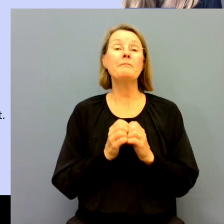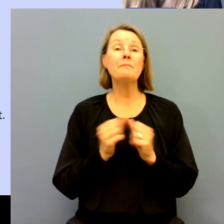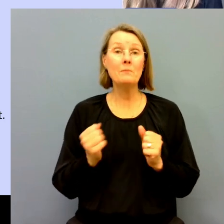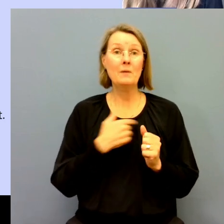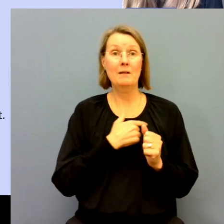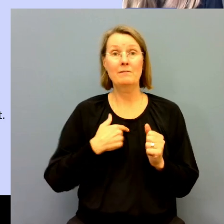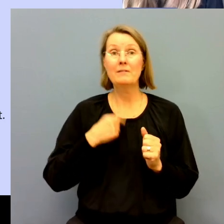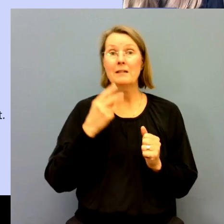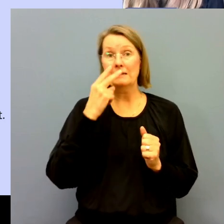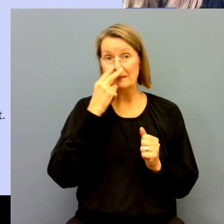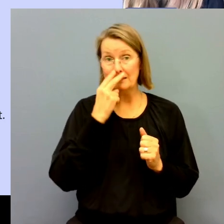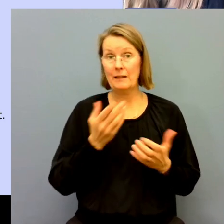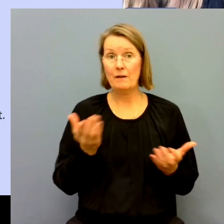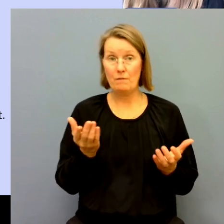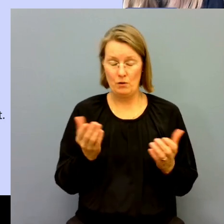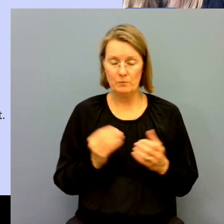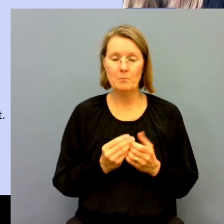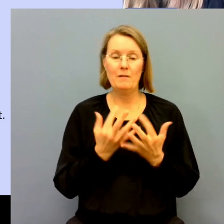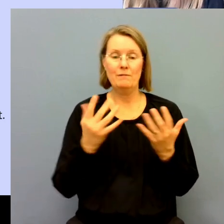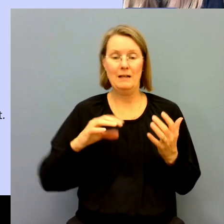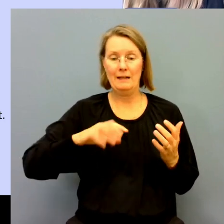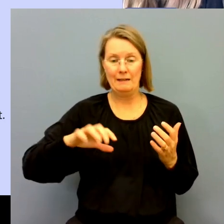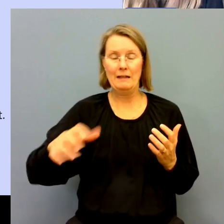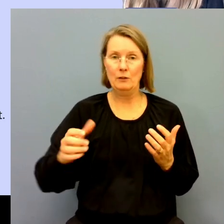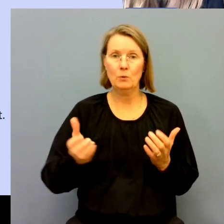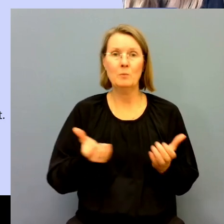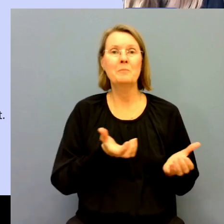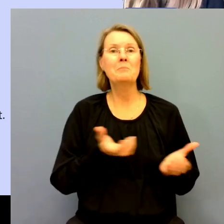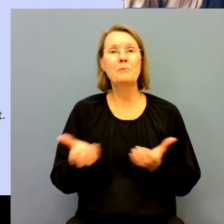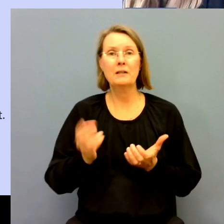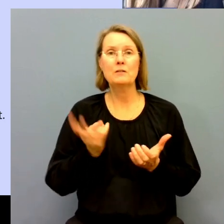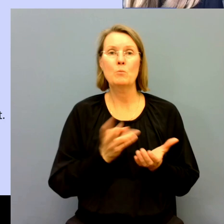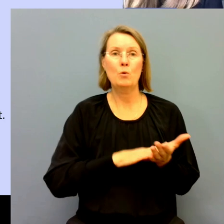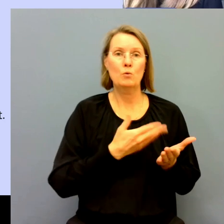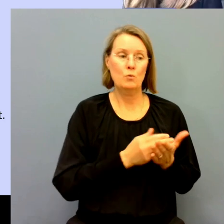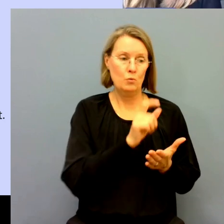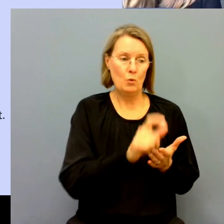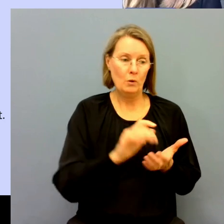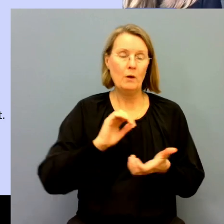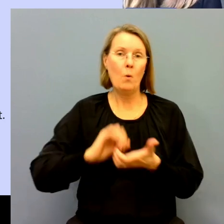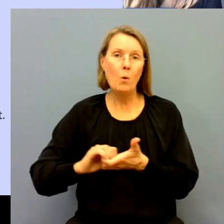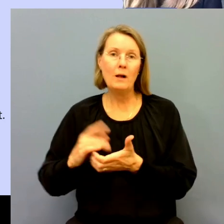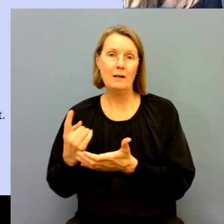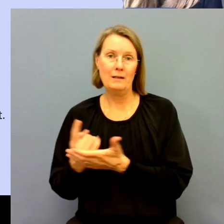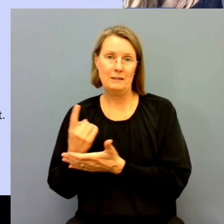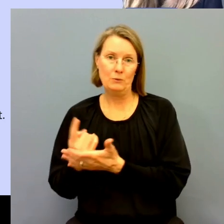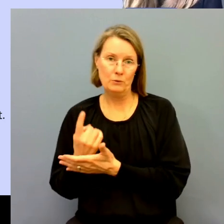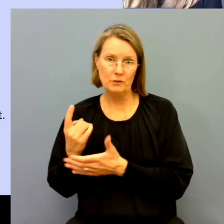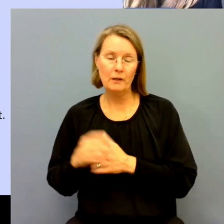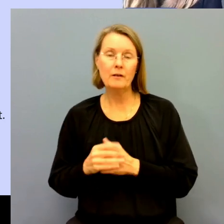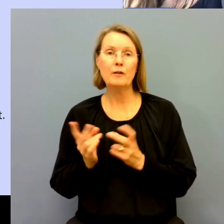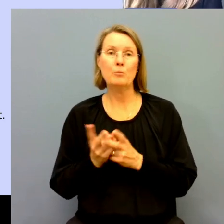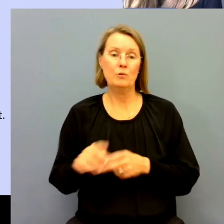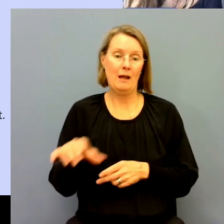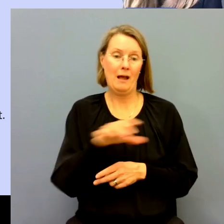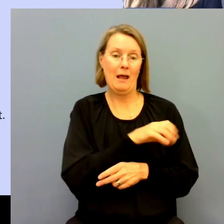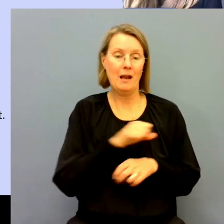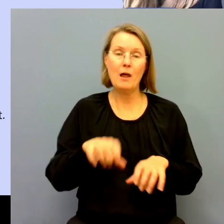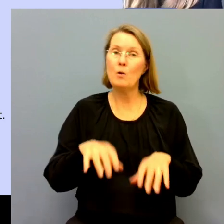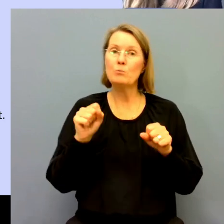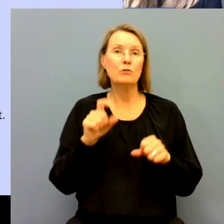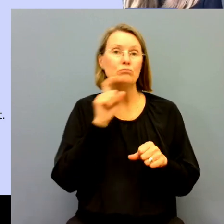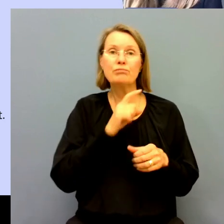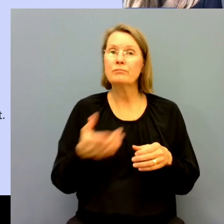Men det vi ser är att i flera regioner så är det brist på både tolkar och resurser. Och det gör att alla